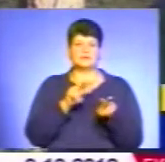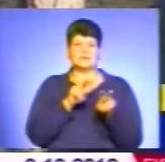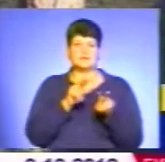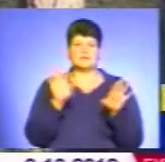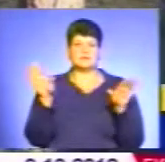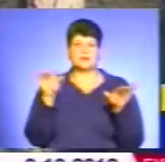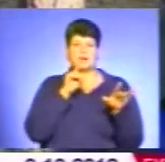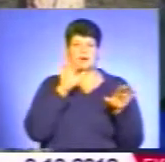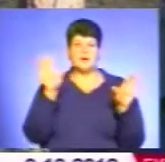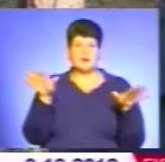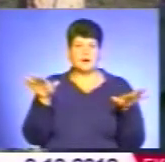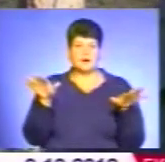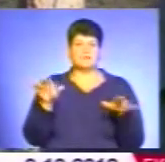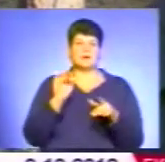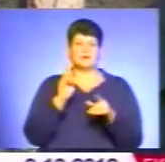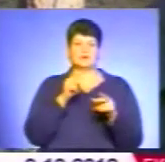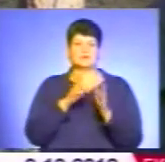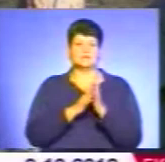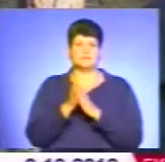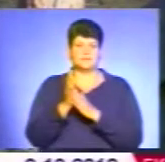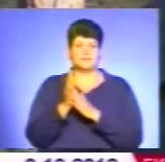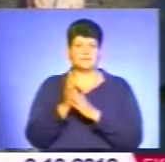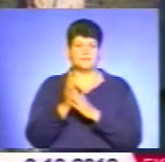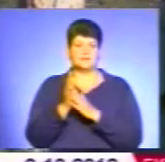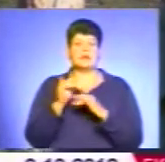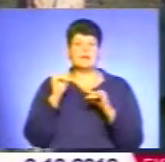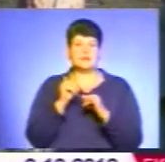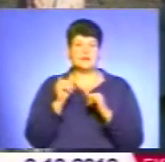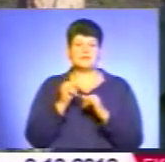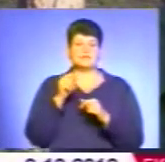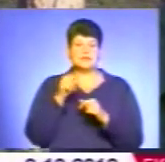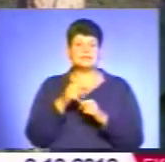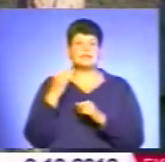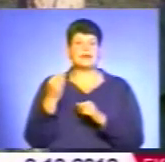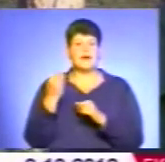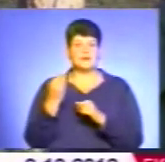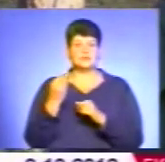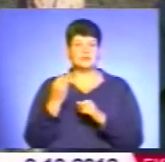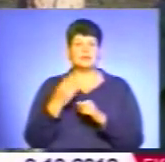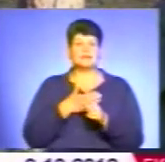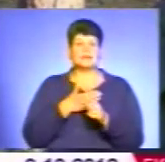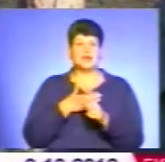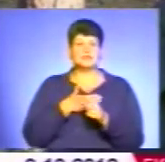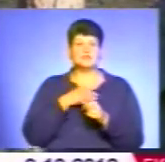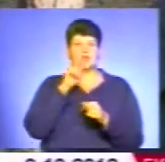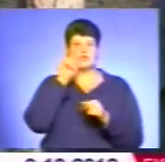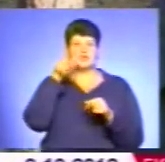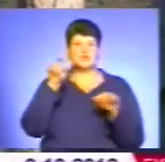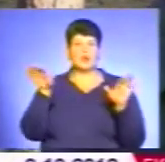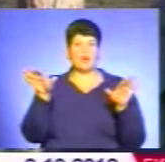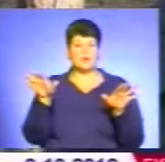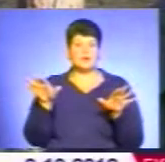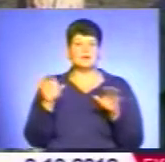цікавляться фташками. І їх цікавили наші соколині і орлині,